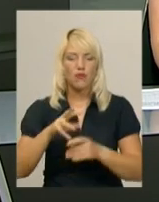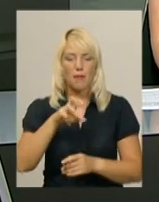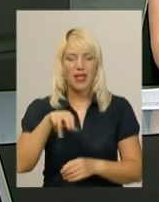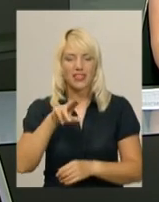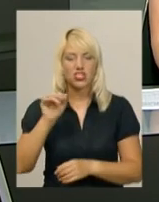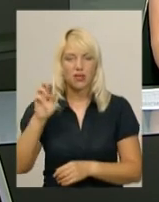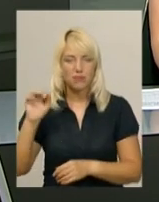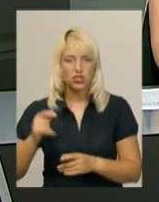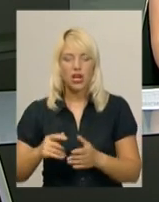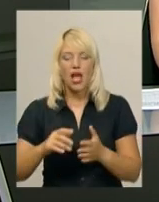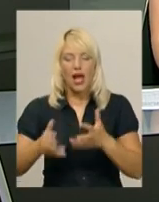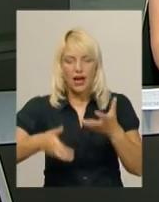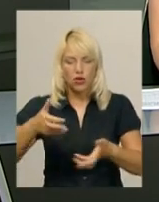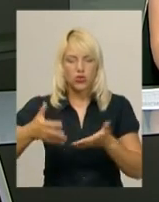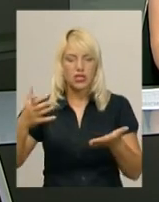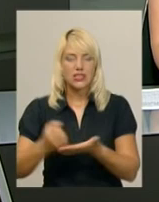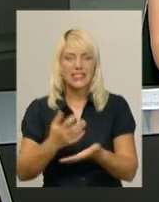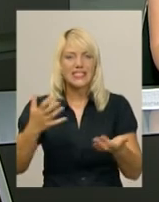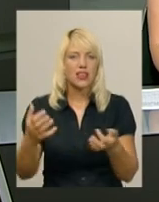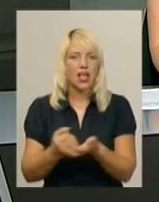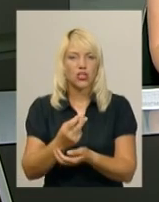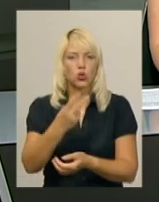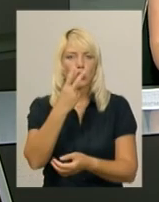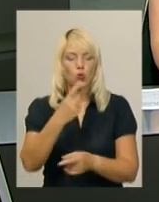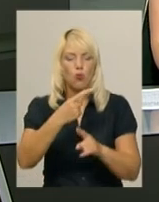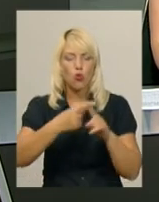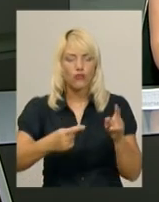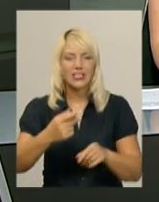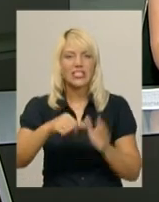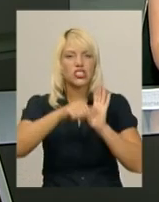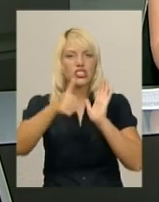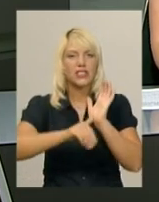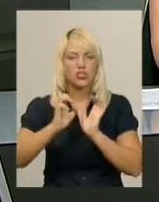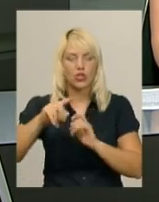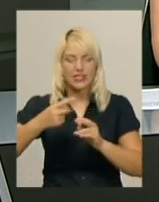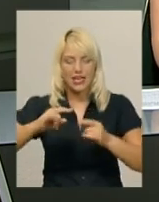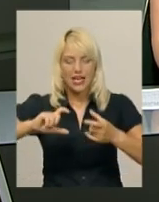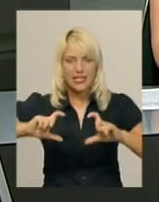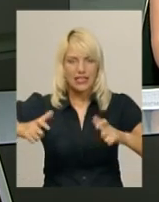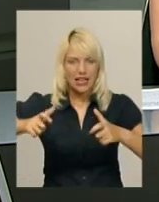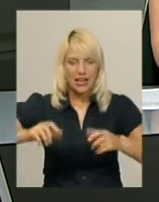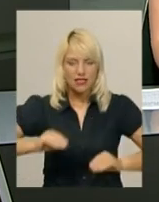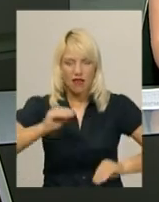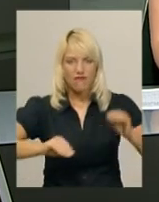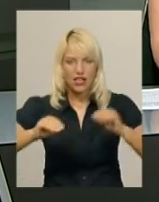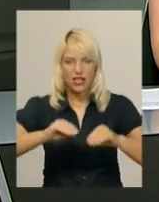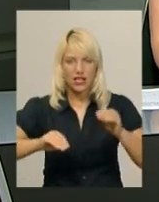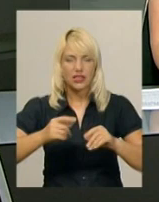археологи натрапили на знахідку другої половини 16 століття. Це цегляна викладка та пічні кахлі з гербовою